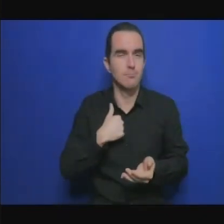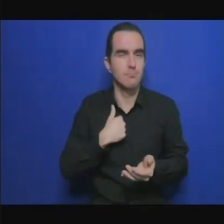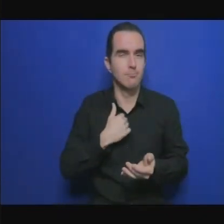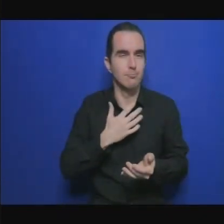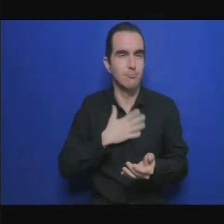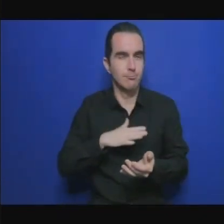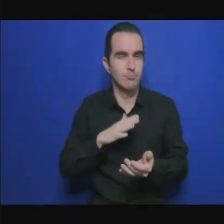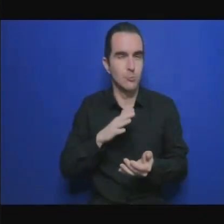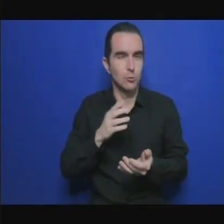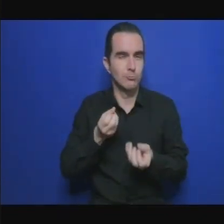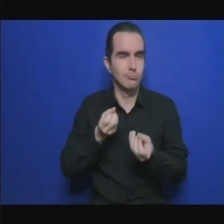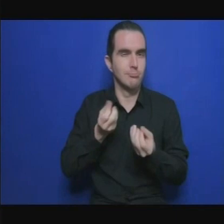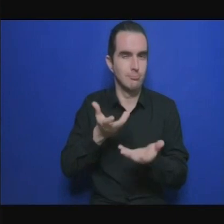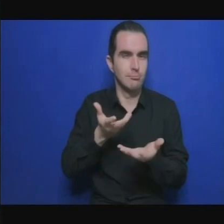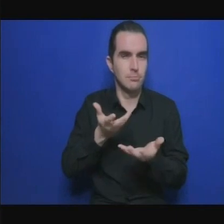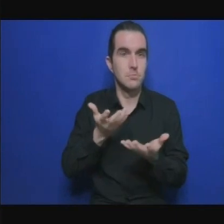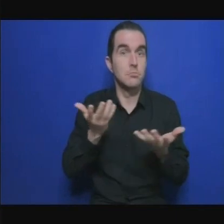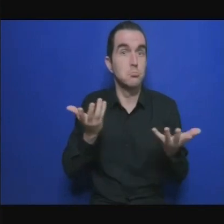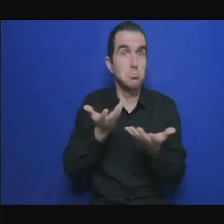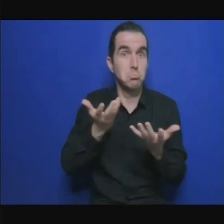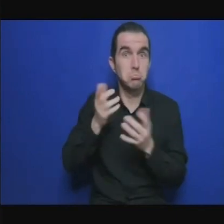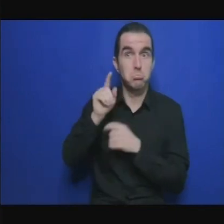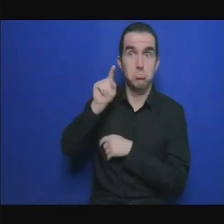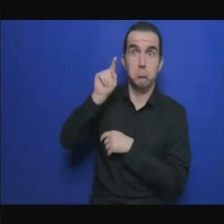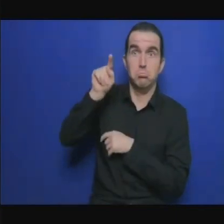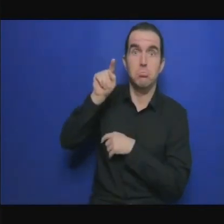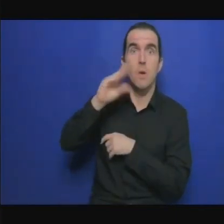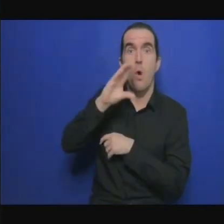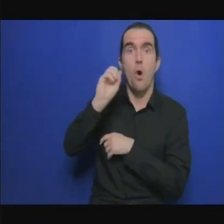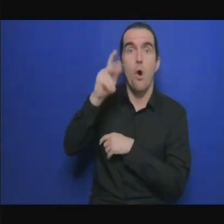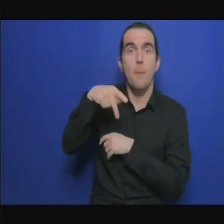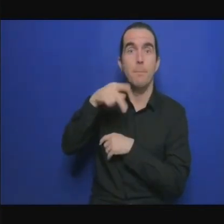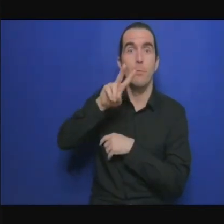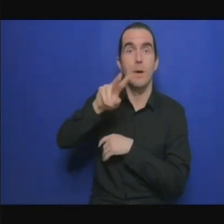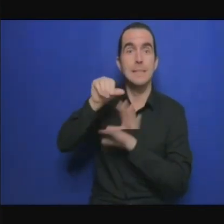pour l'Afrique il faut que ce soit réaliste réalisable